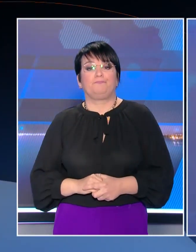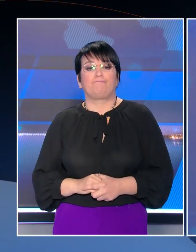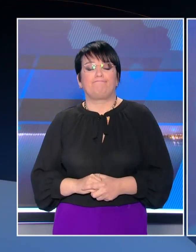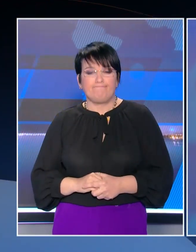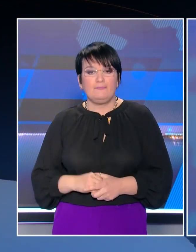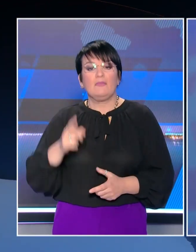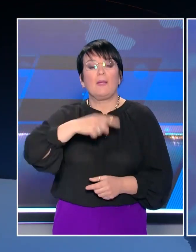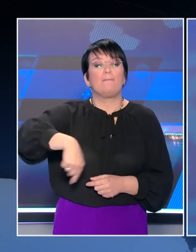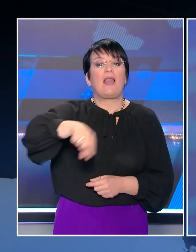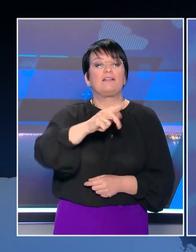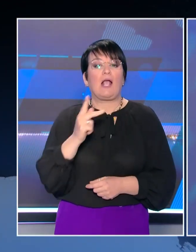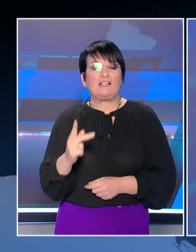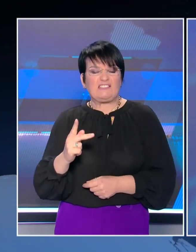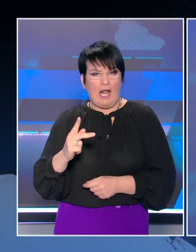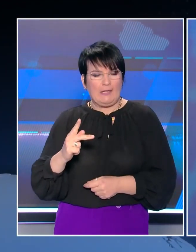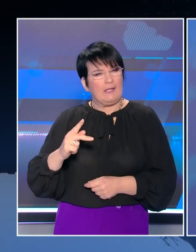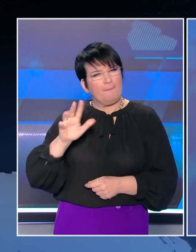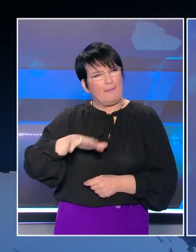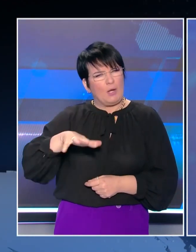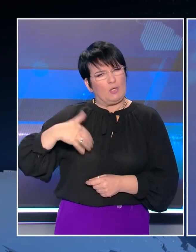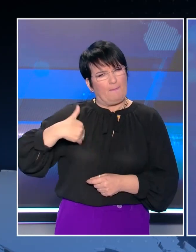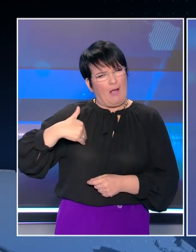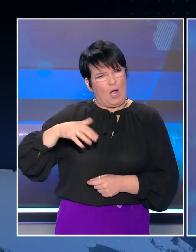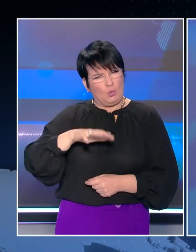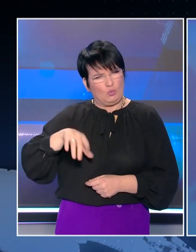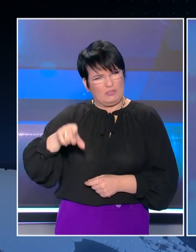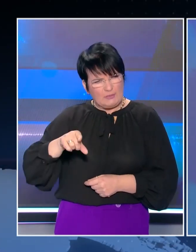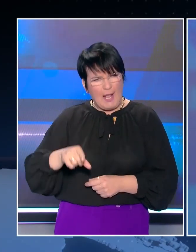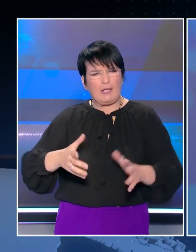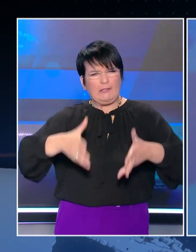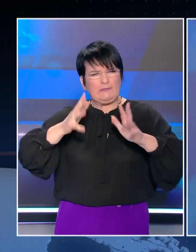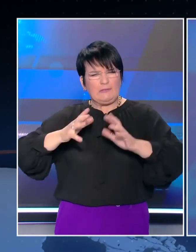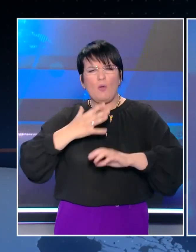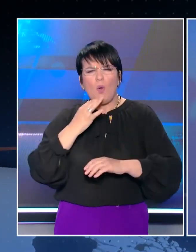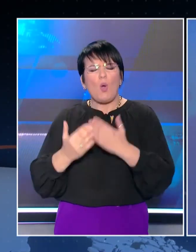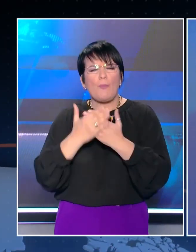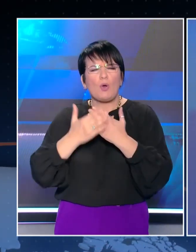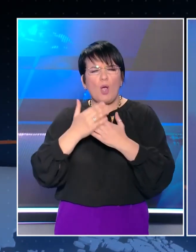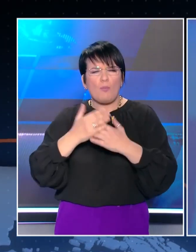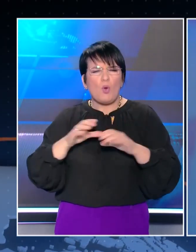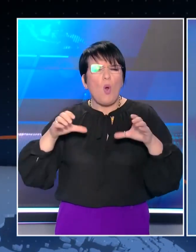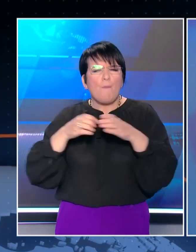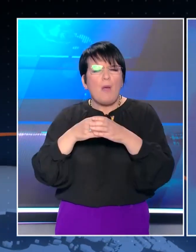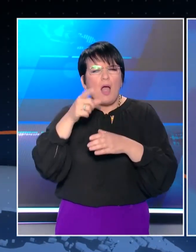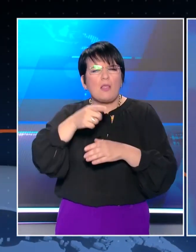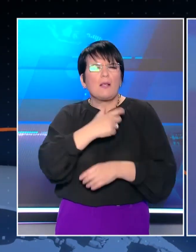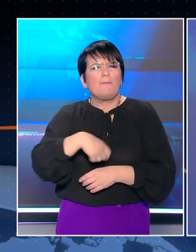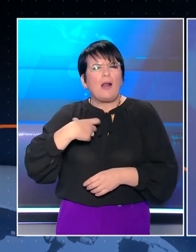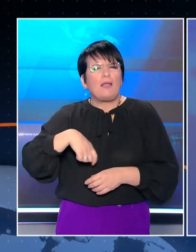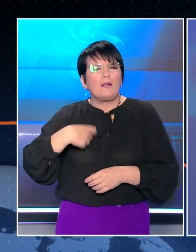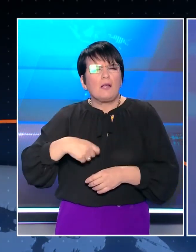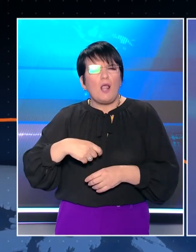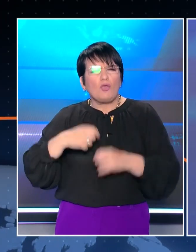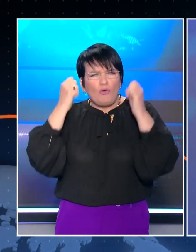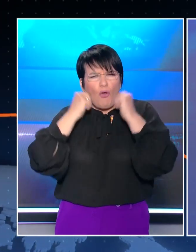Βομβαρδισμένο τοπίο θυμίζει η πλατεία Κασταλία στο Μαρούσι μετά την ισχυρή έκρηξη που έγινε ταξιμερώματα σε